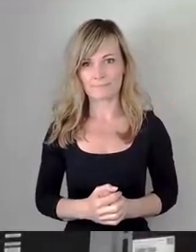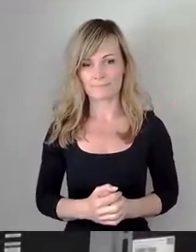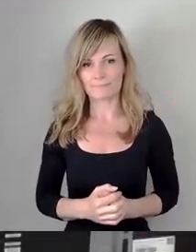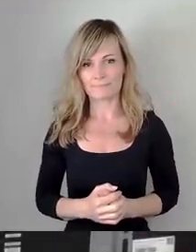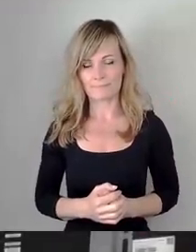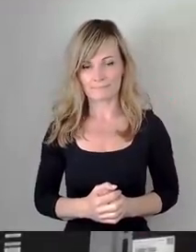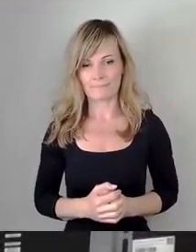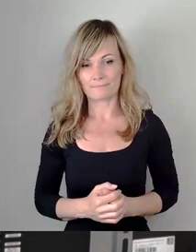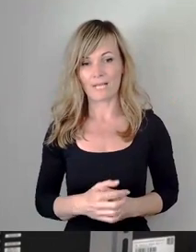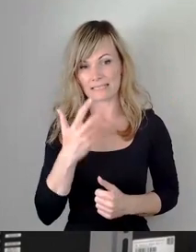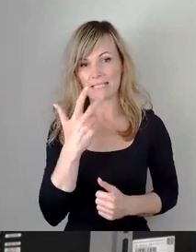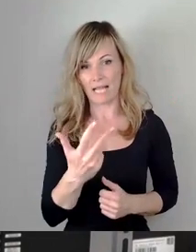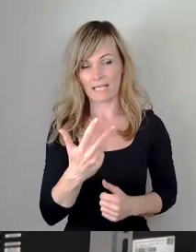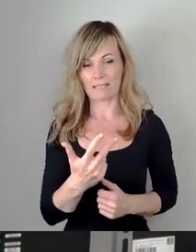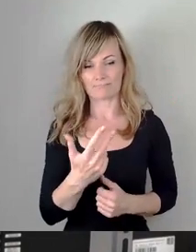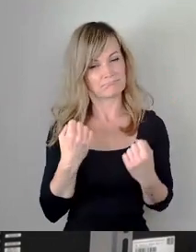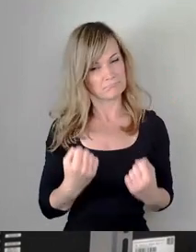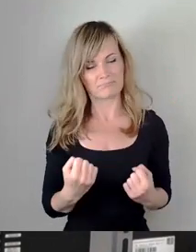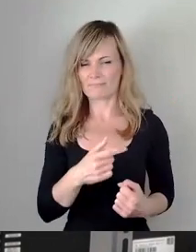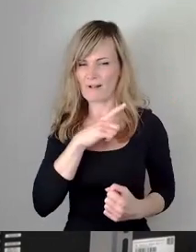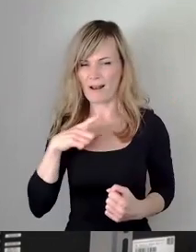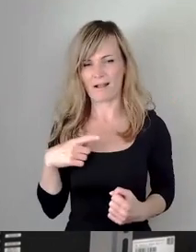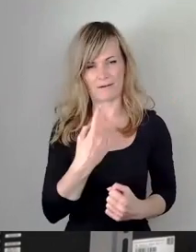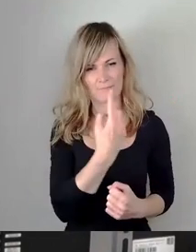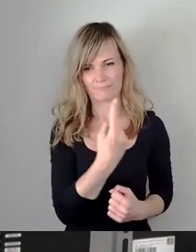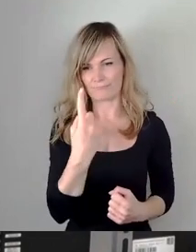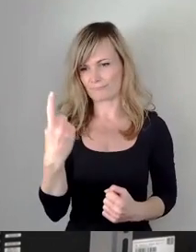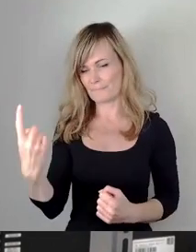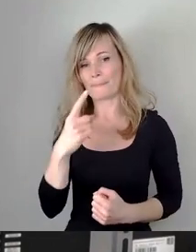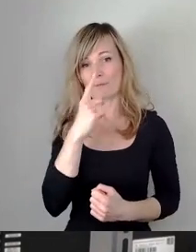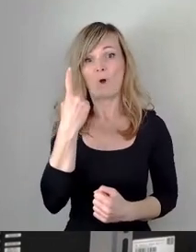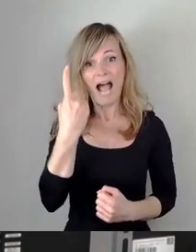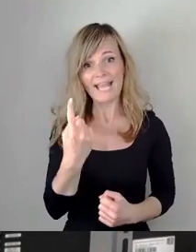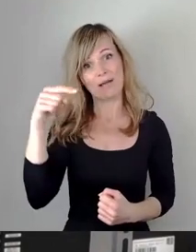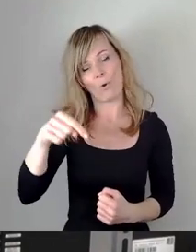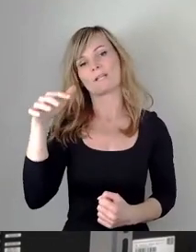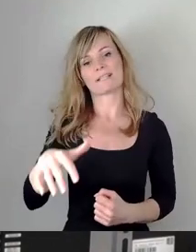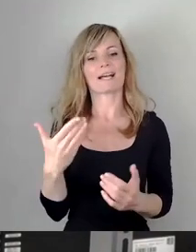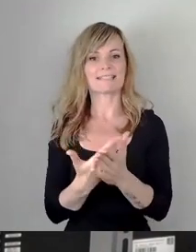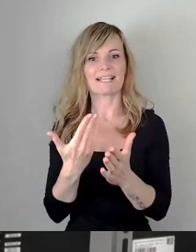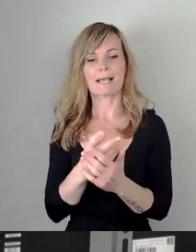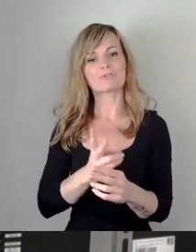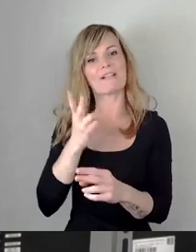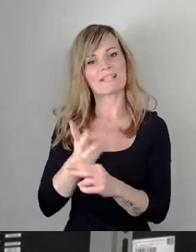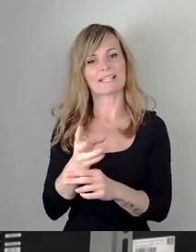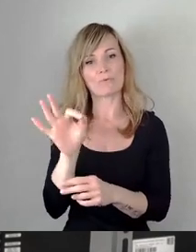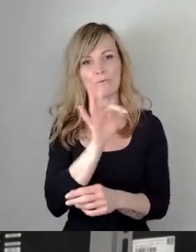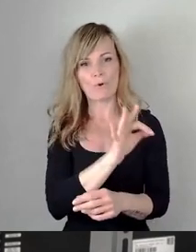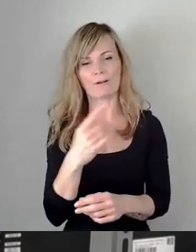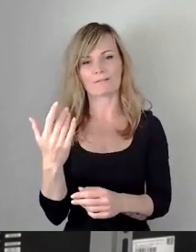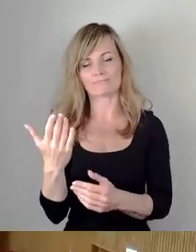Urgestein, wo einer heute da ist, darf ich Sie stellvertretend nach vorne bitten, liebe Frau Filius Jene.